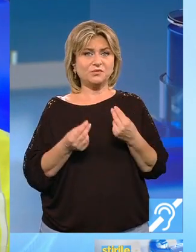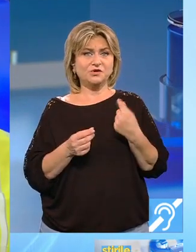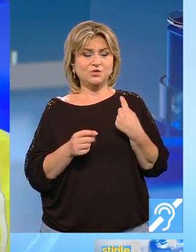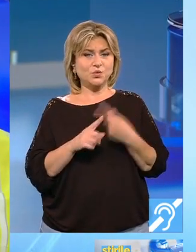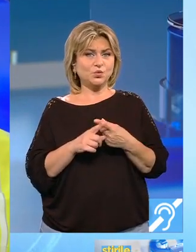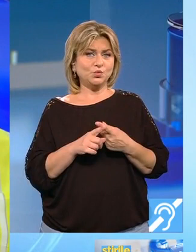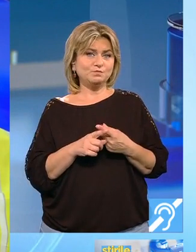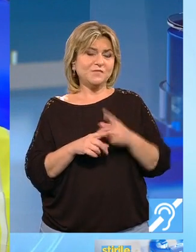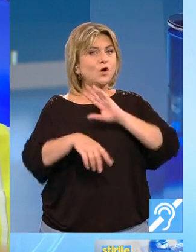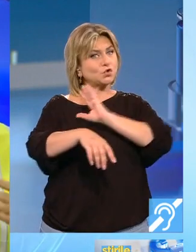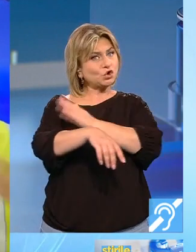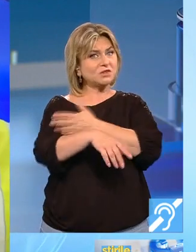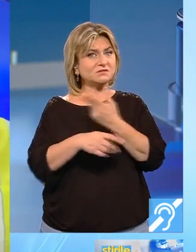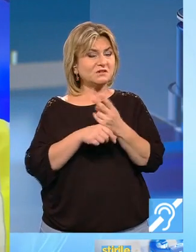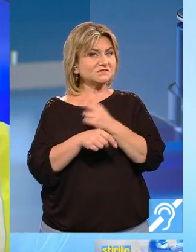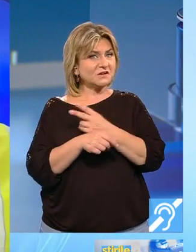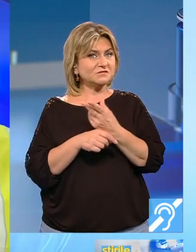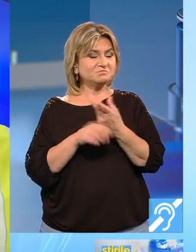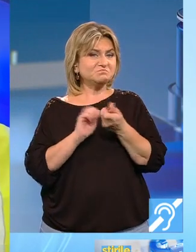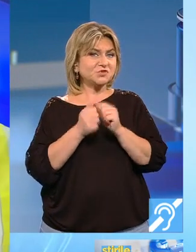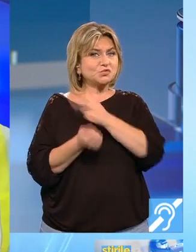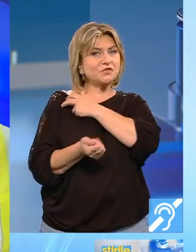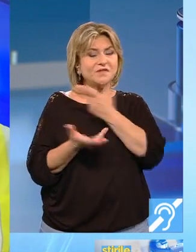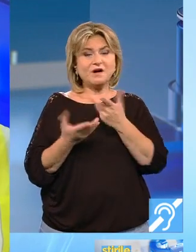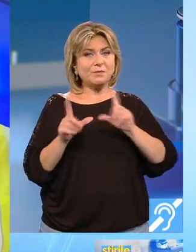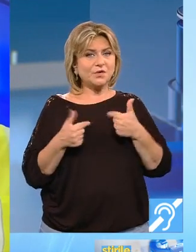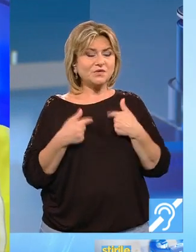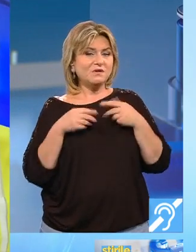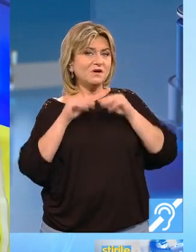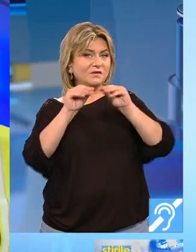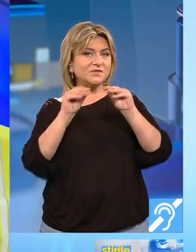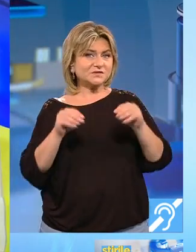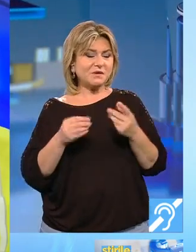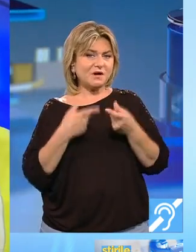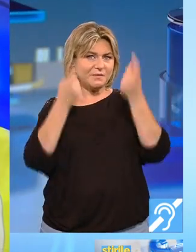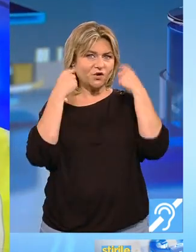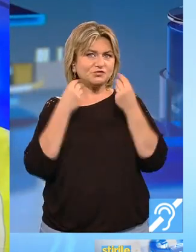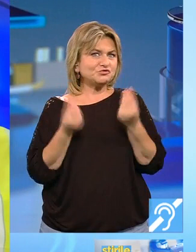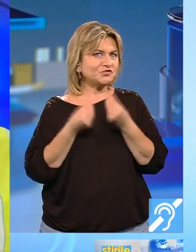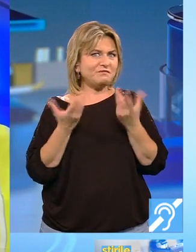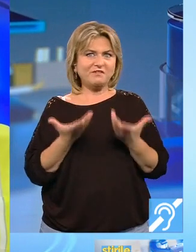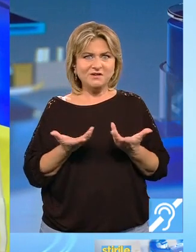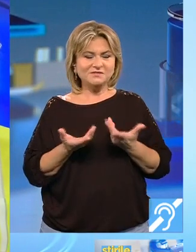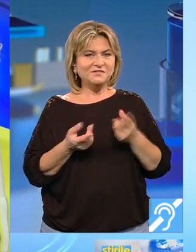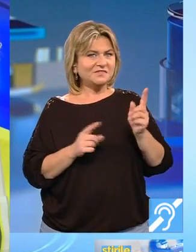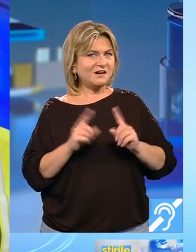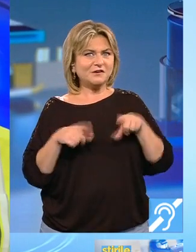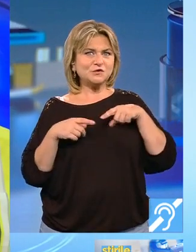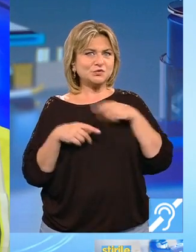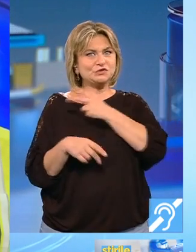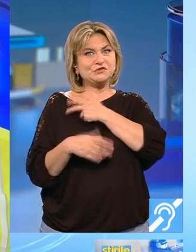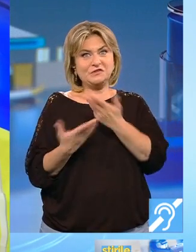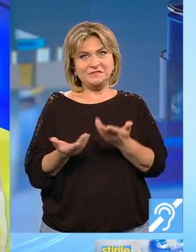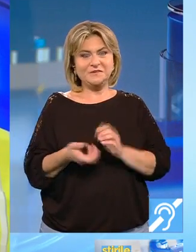autoritățile sau cu șefii pe care îi pot învăța capricornii ceva, chiar dacă sunt șefi.